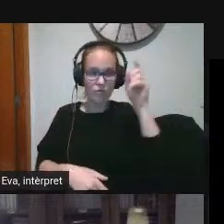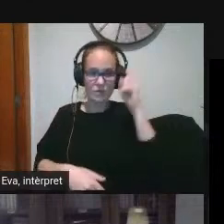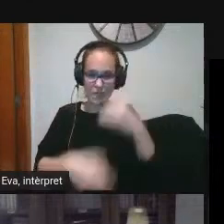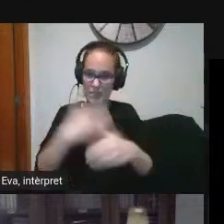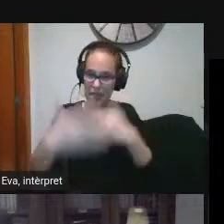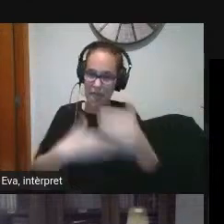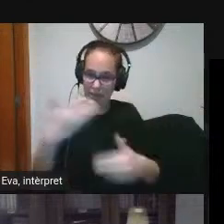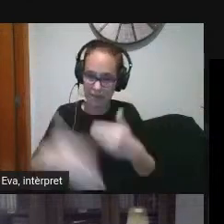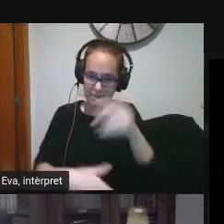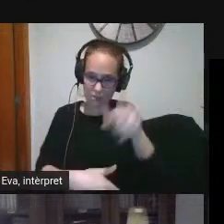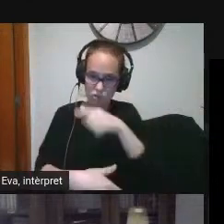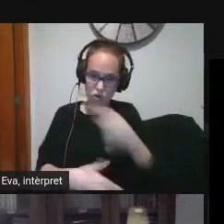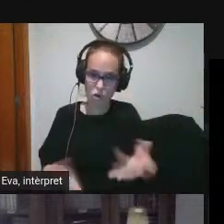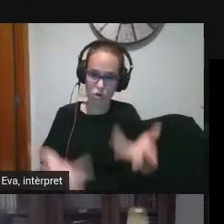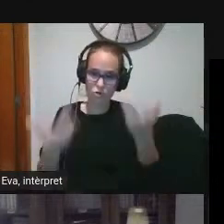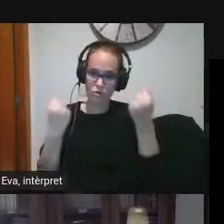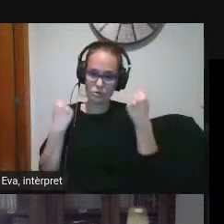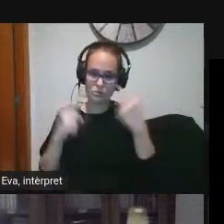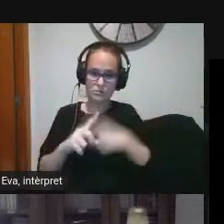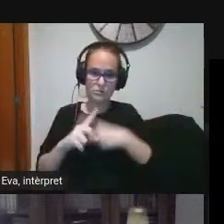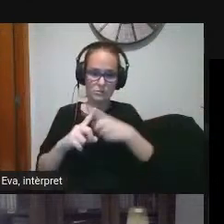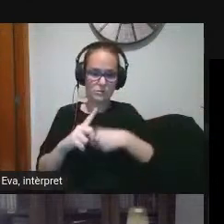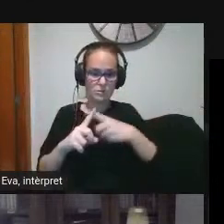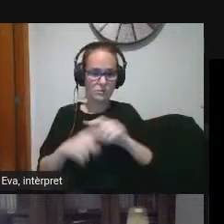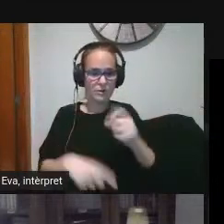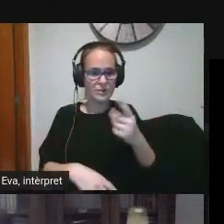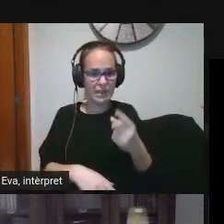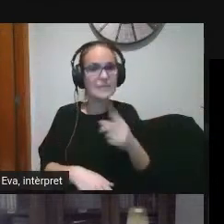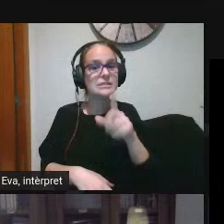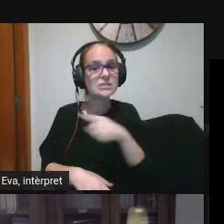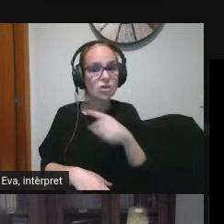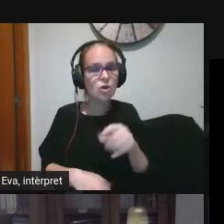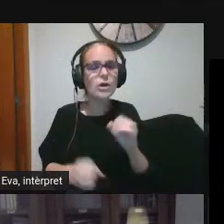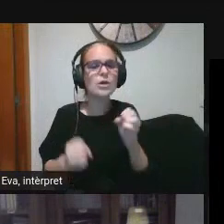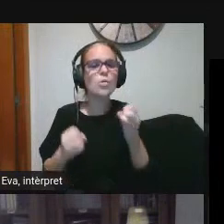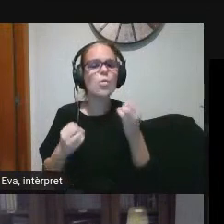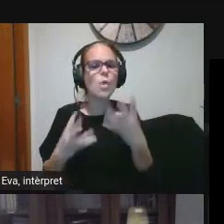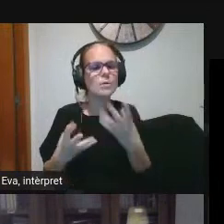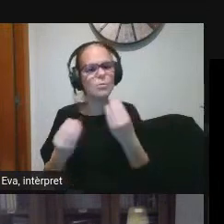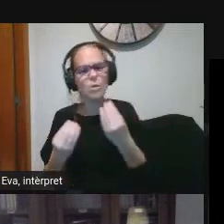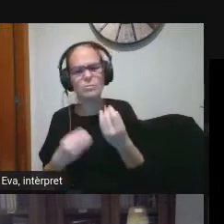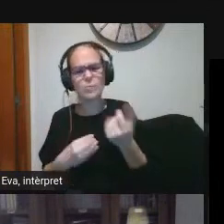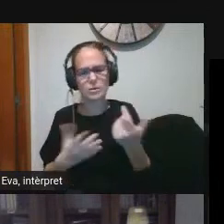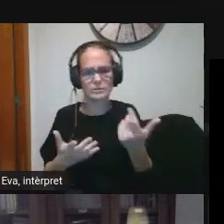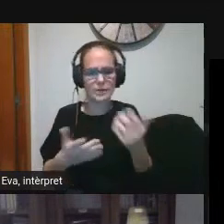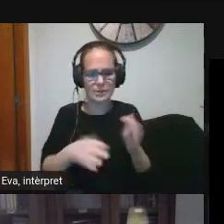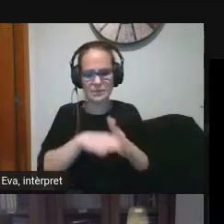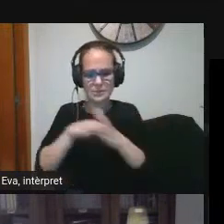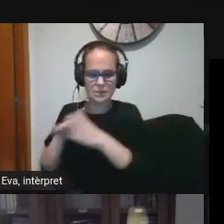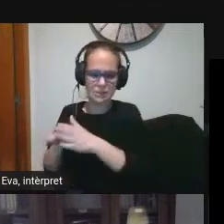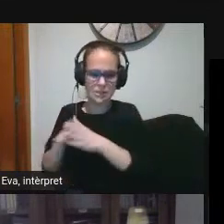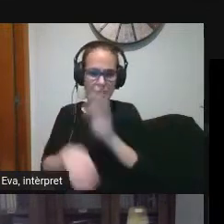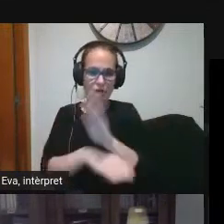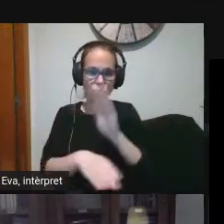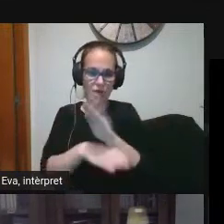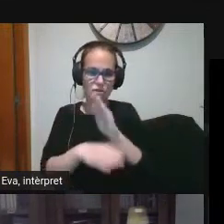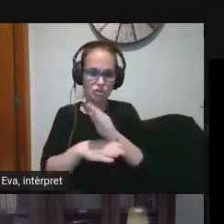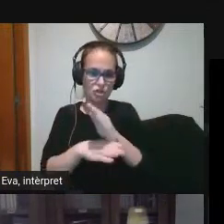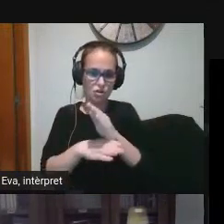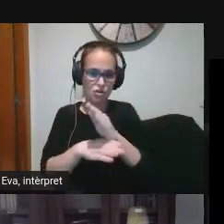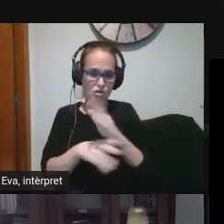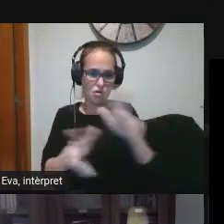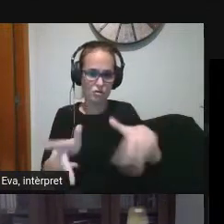competència digital i quina és d'altra banda com estem gestionant l'educació en línia durant el confinament